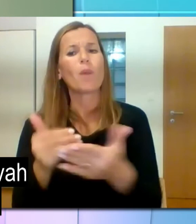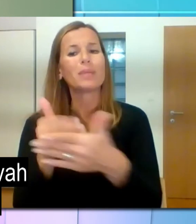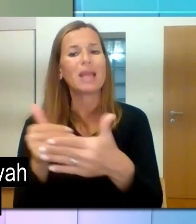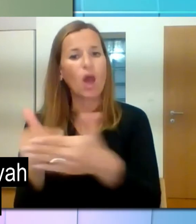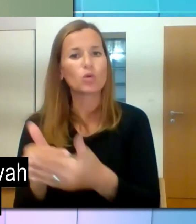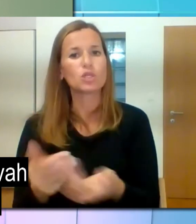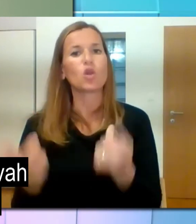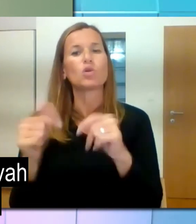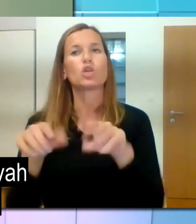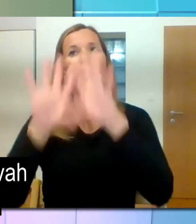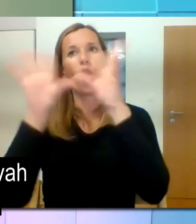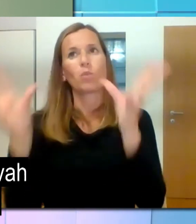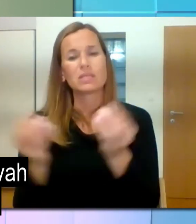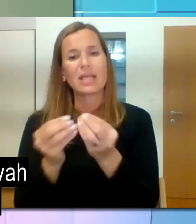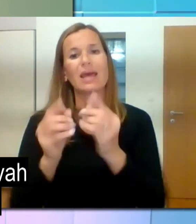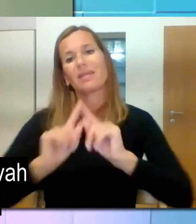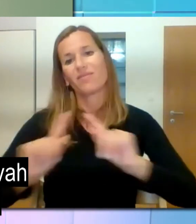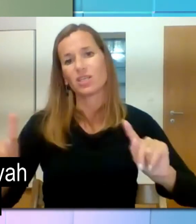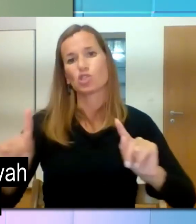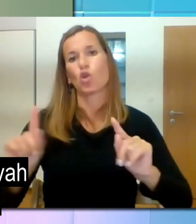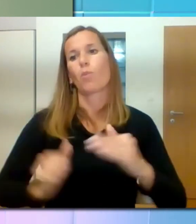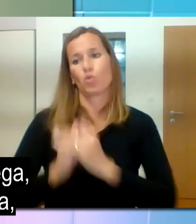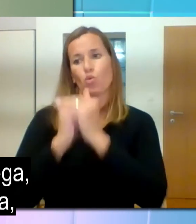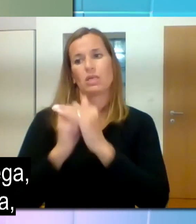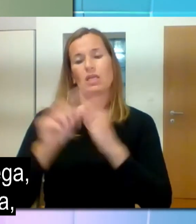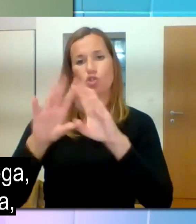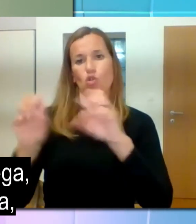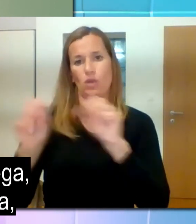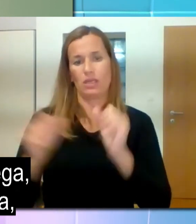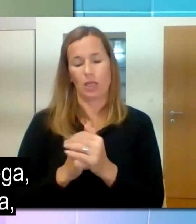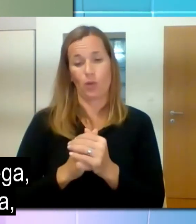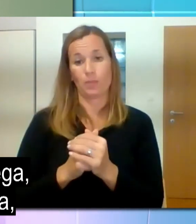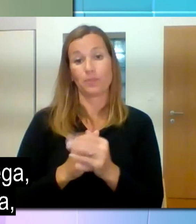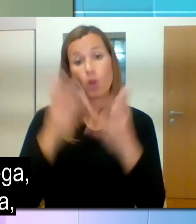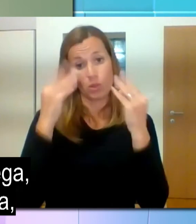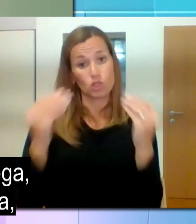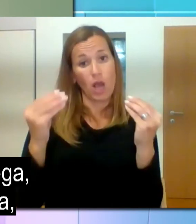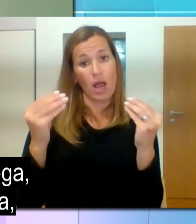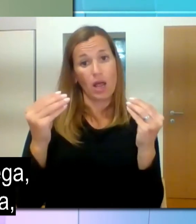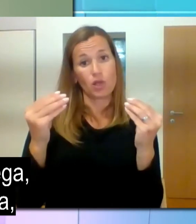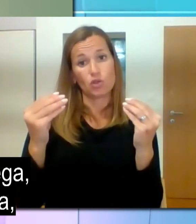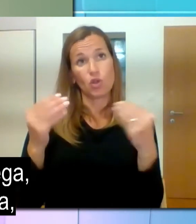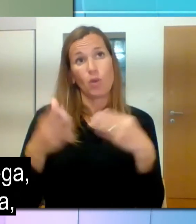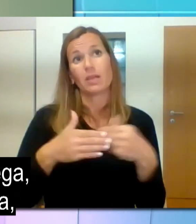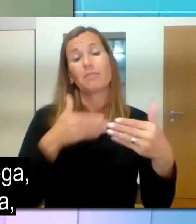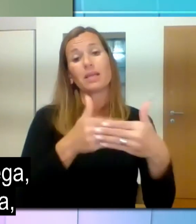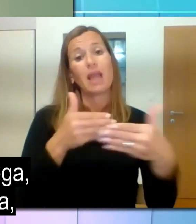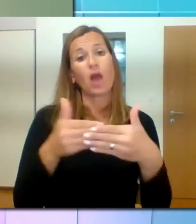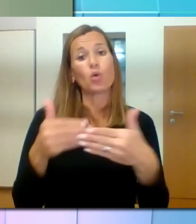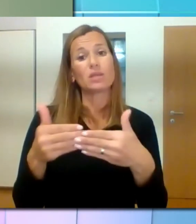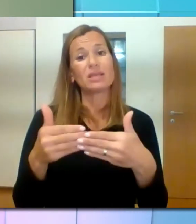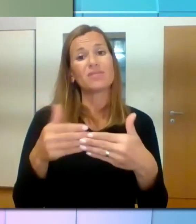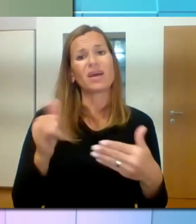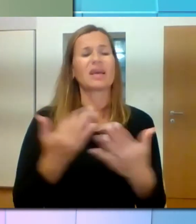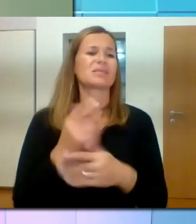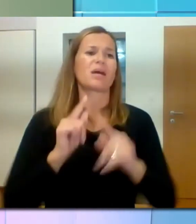pri prilagoditvah, za razno razne prilagoditve je pa odvisno seveda od tega, kakšne omejitve oseba, ki